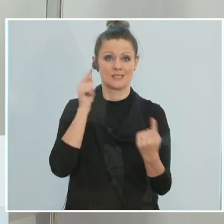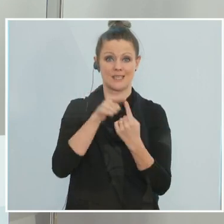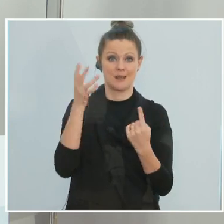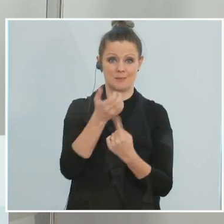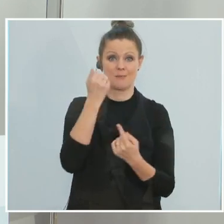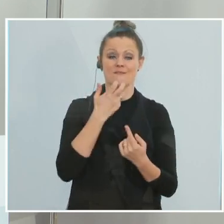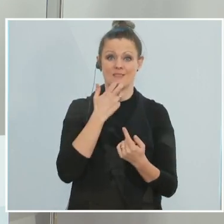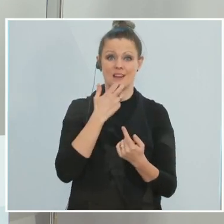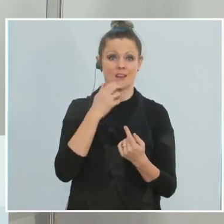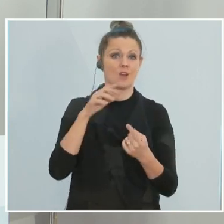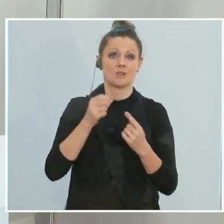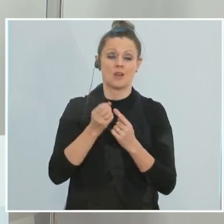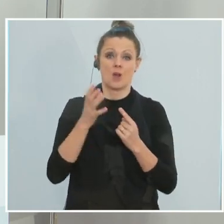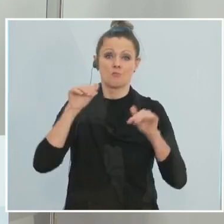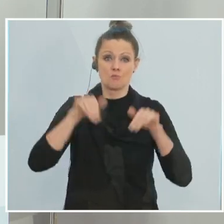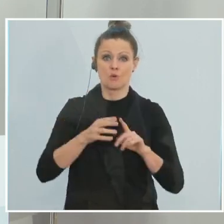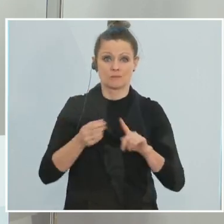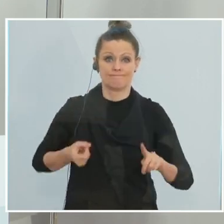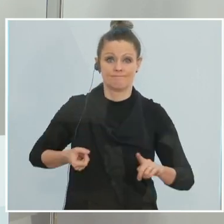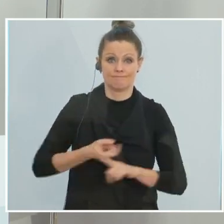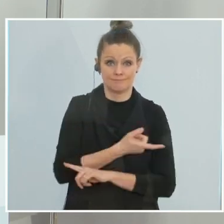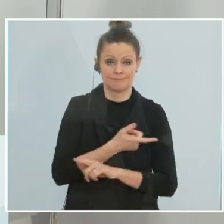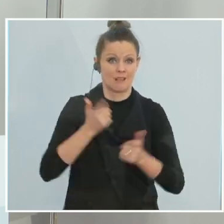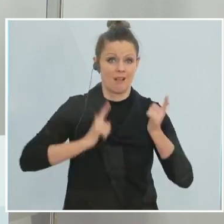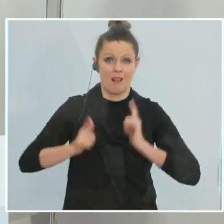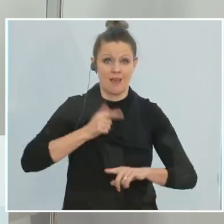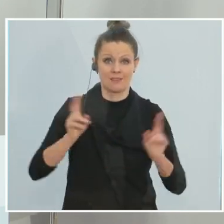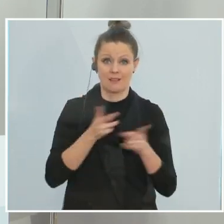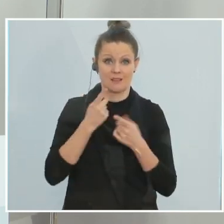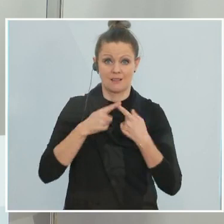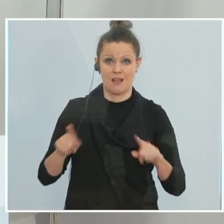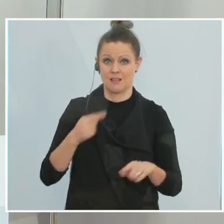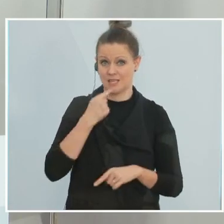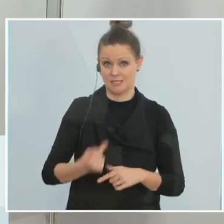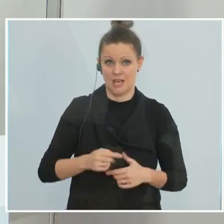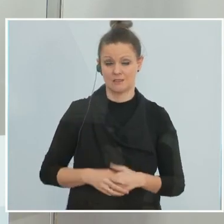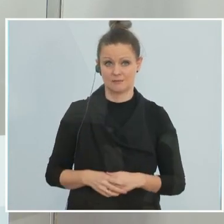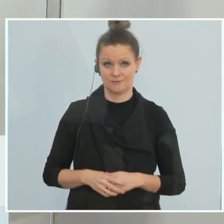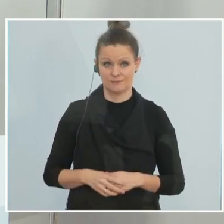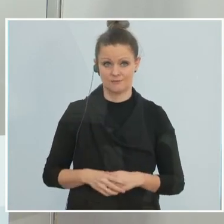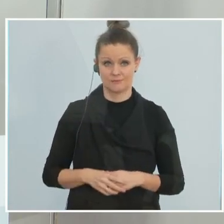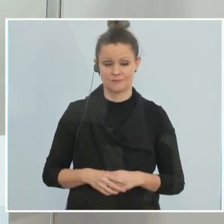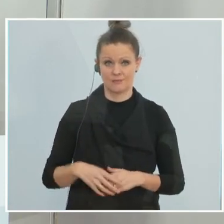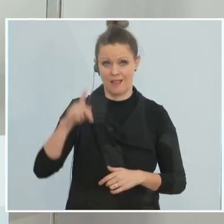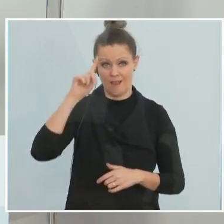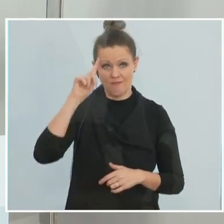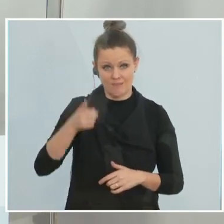leider Gottes über Bord geworfen werden mussten. Ich kann das gar nicht anders formulieren. Ich weiß,